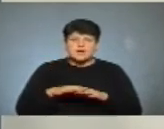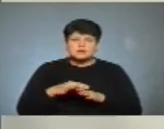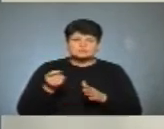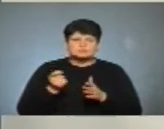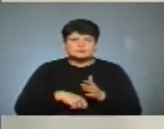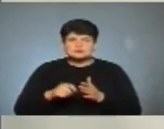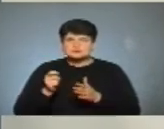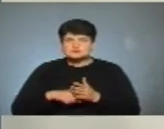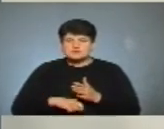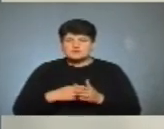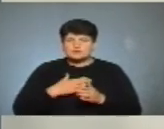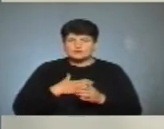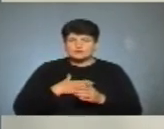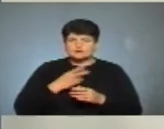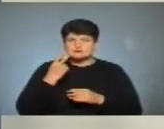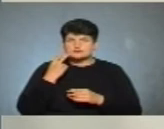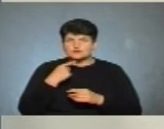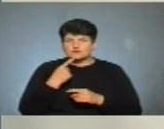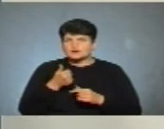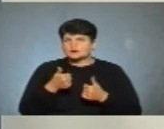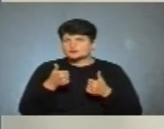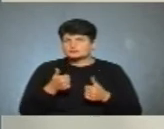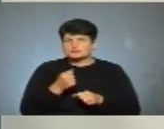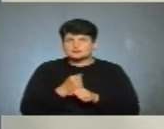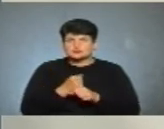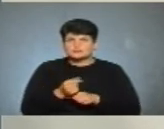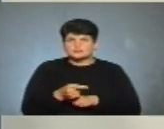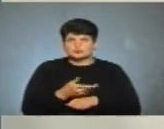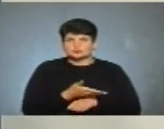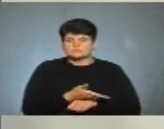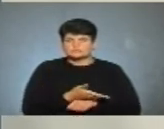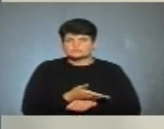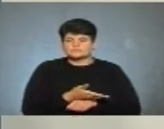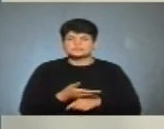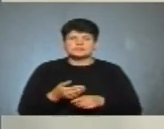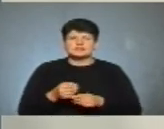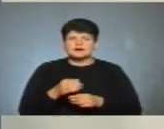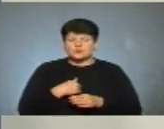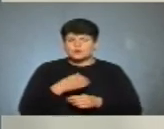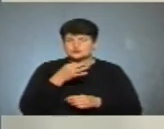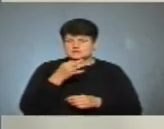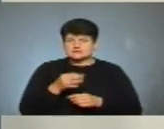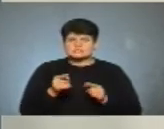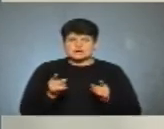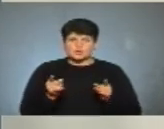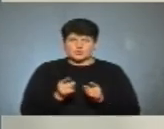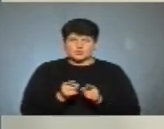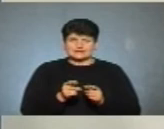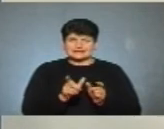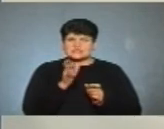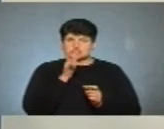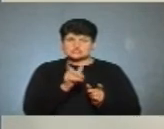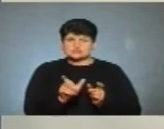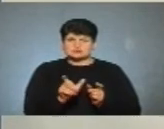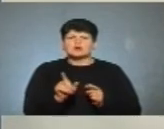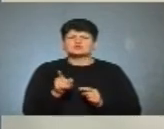Тому мої бібліотекарі завжди кажуть, як добре, що ми працюємо в тернопільських бібліотеках. Я хочу сказати, що за такий короткий термін в